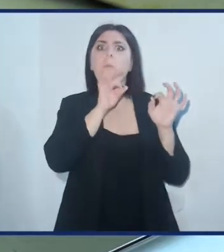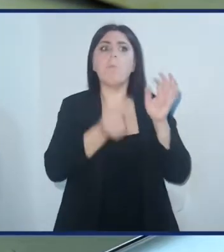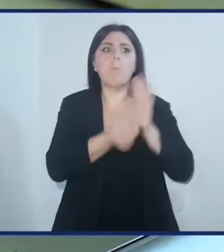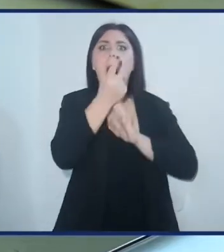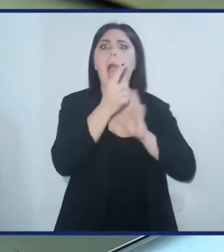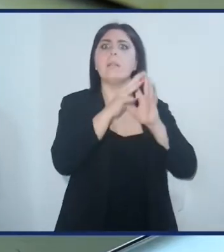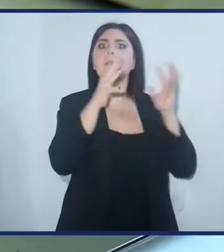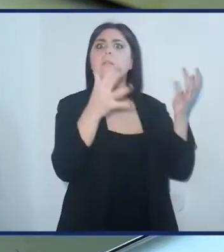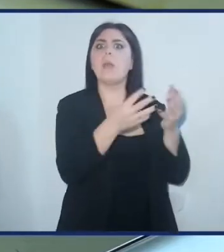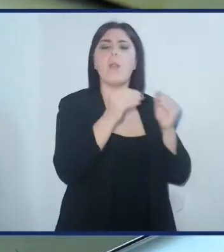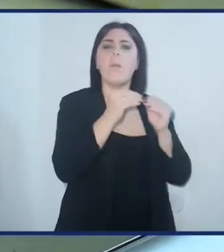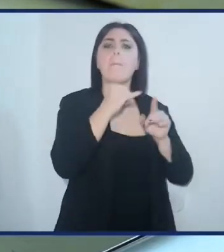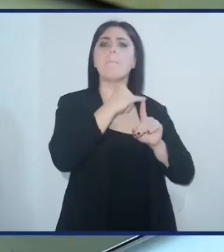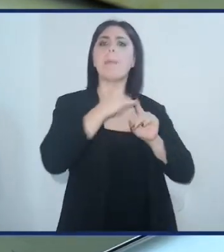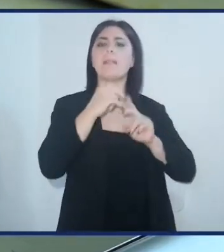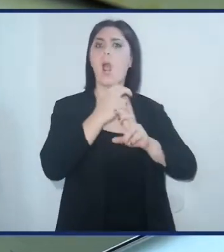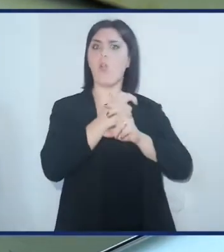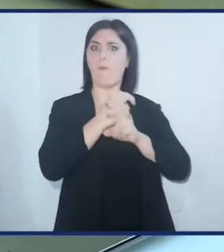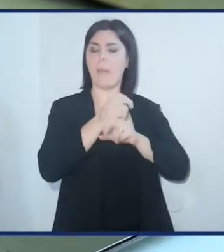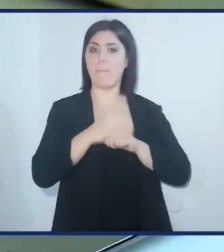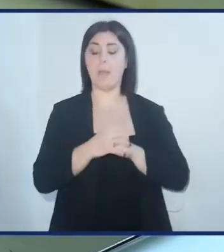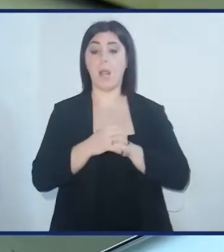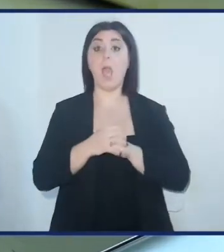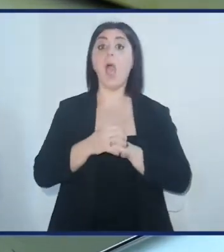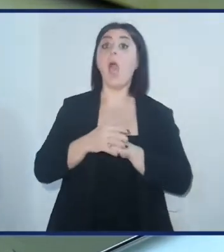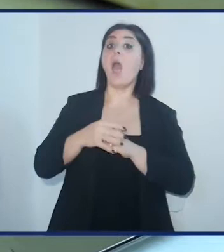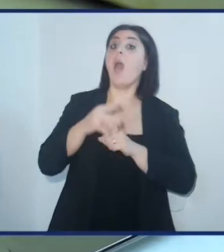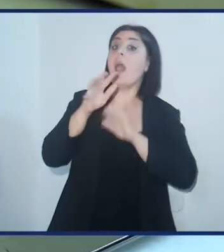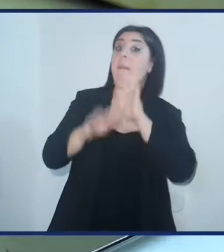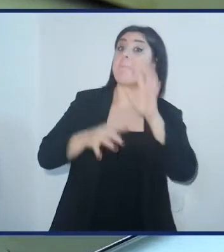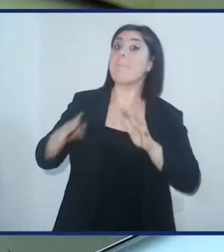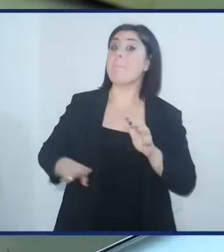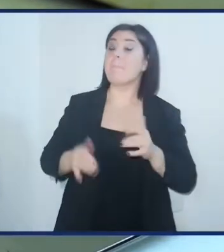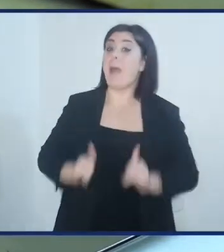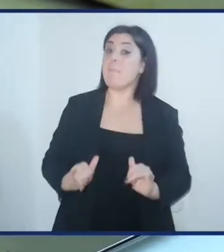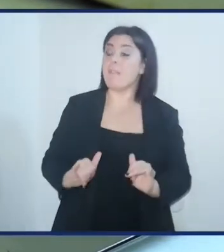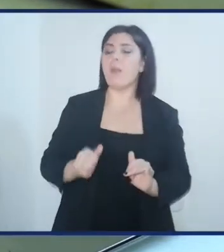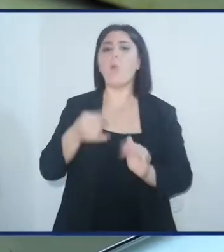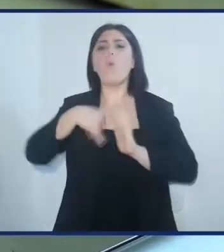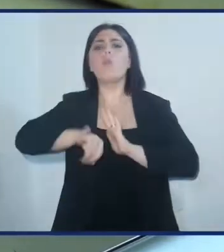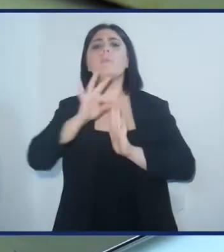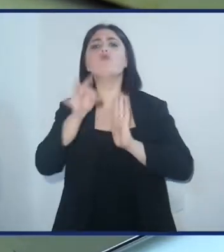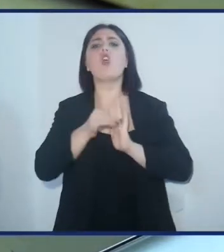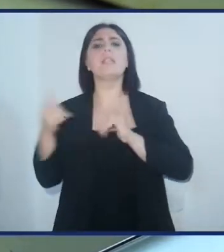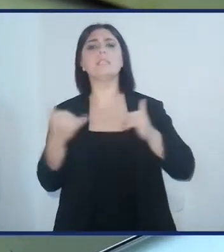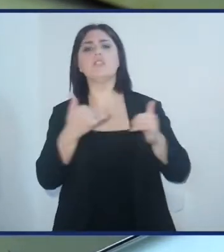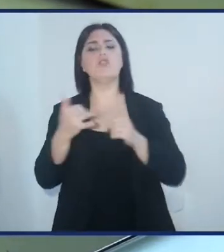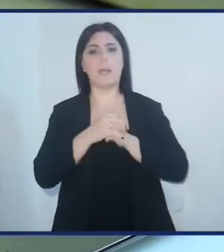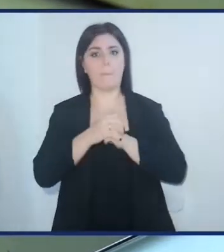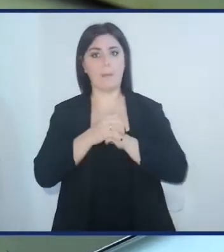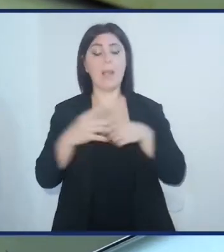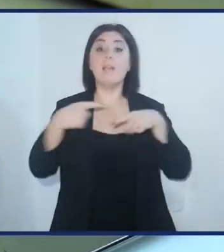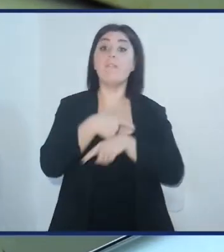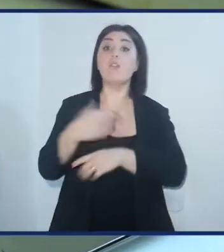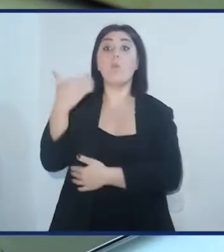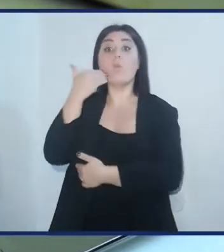circa a metà novembre, mentre i mammiferi negli ultimi giorni di dicembre, mentre l'uomo addirittura